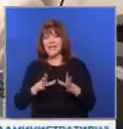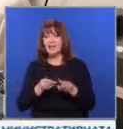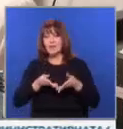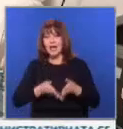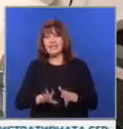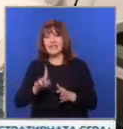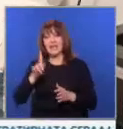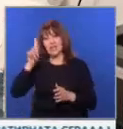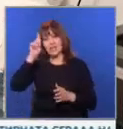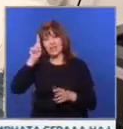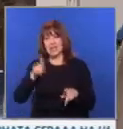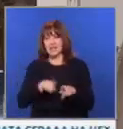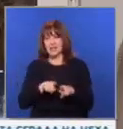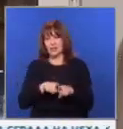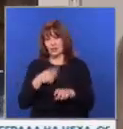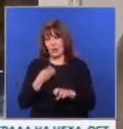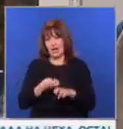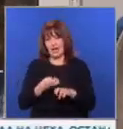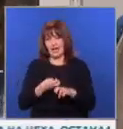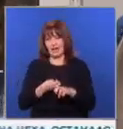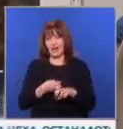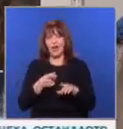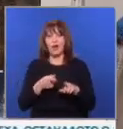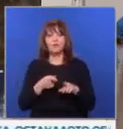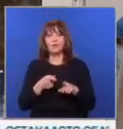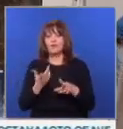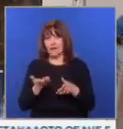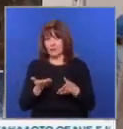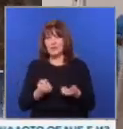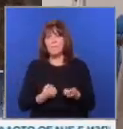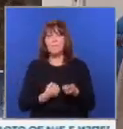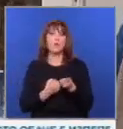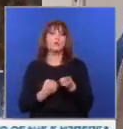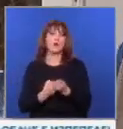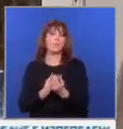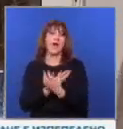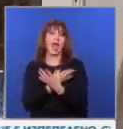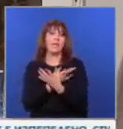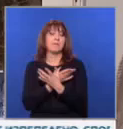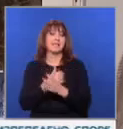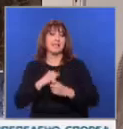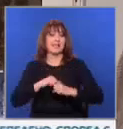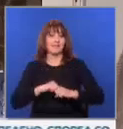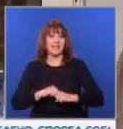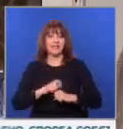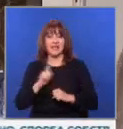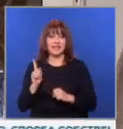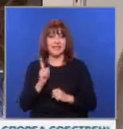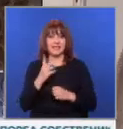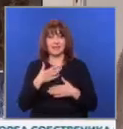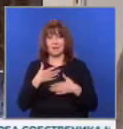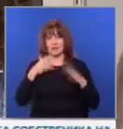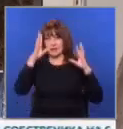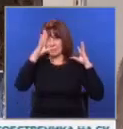си, която също е медик. Явно това начинание се подкрепя и от албанските власти, не само от нашето